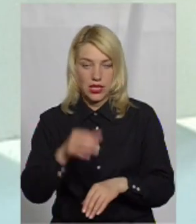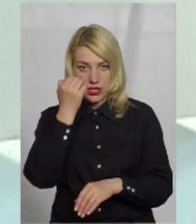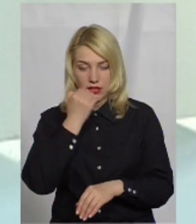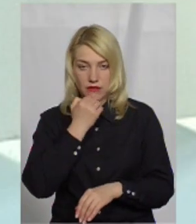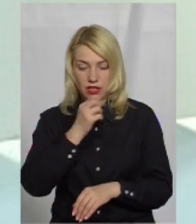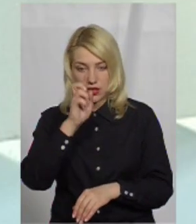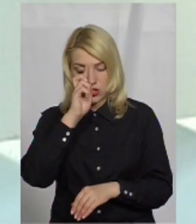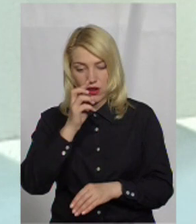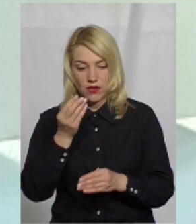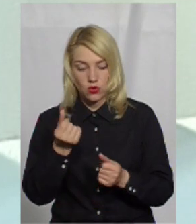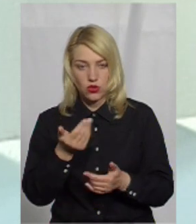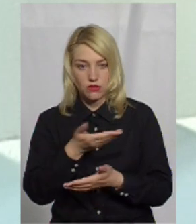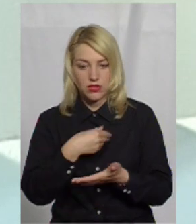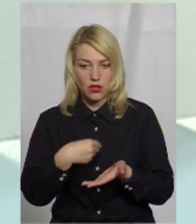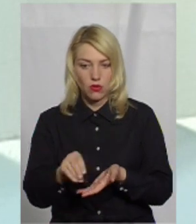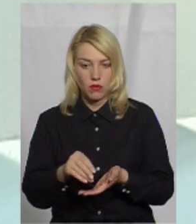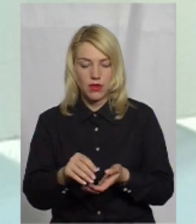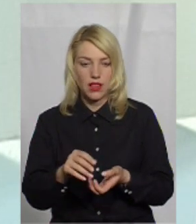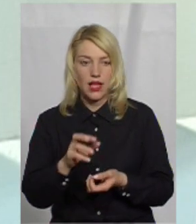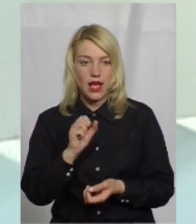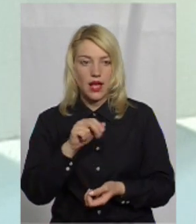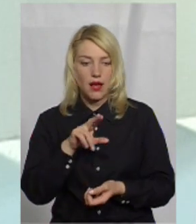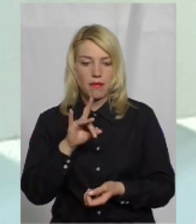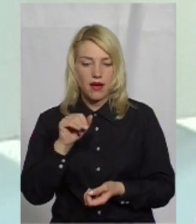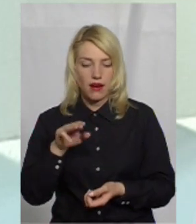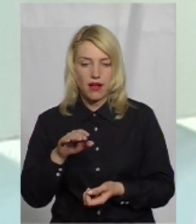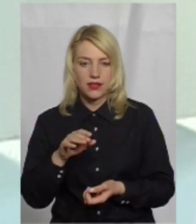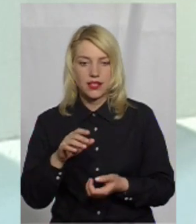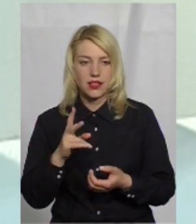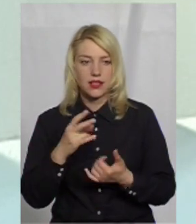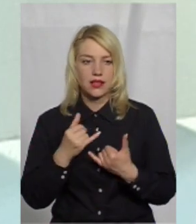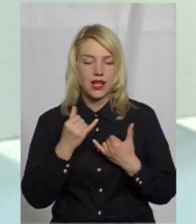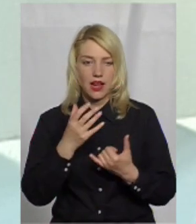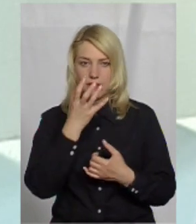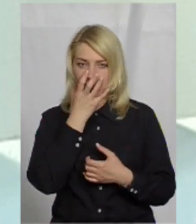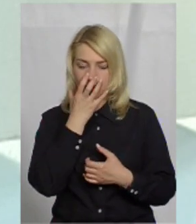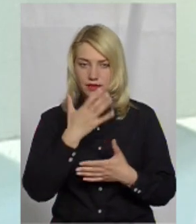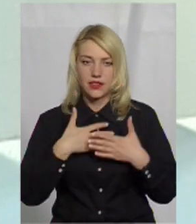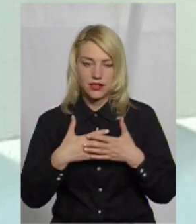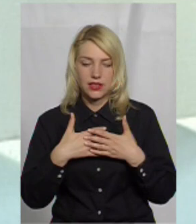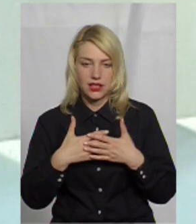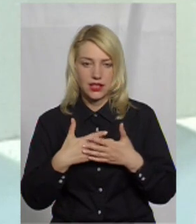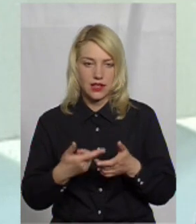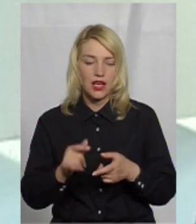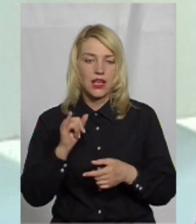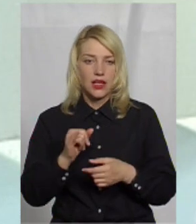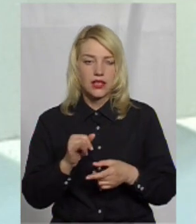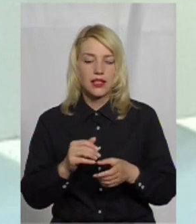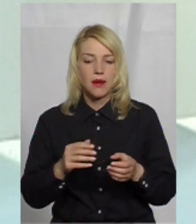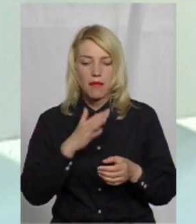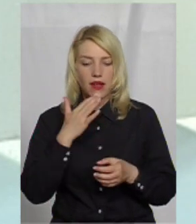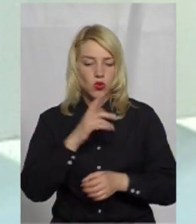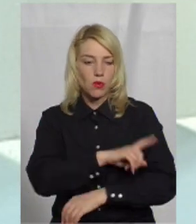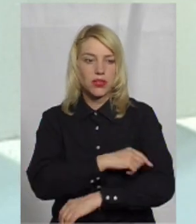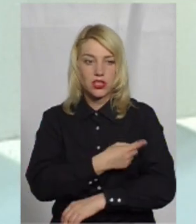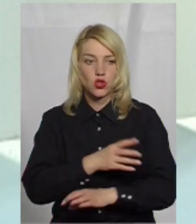державним коштам ми закупили апарати захисту органів дихання і зору на стисаному повітрі. Багато медичного обладнання